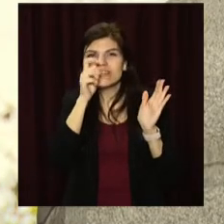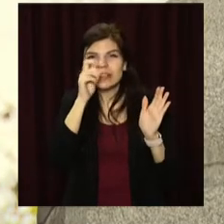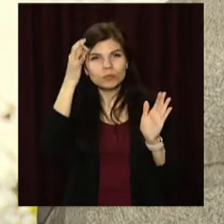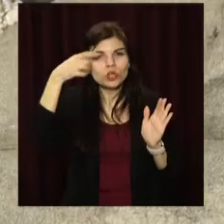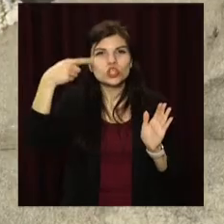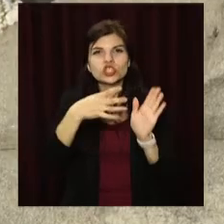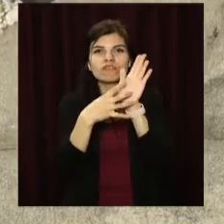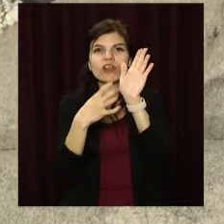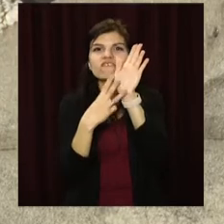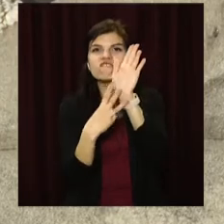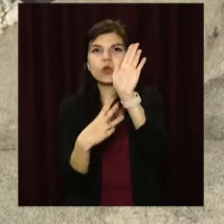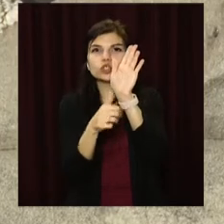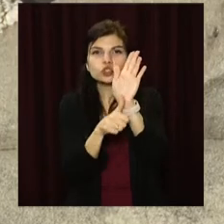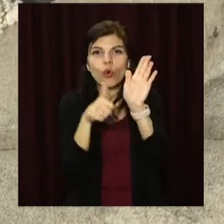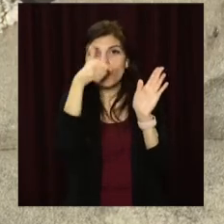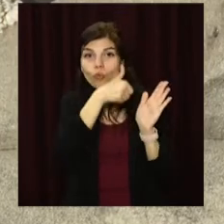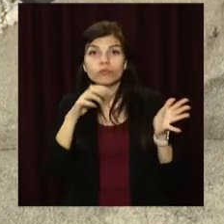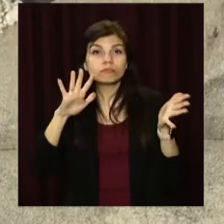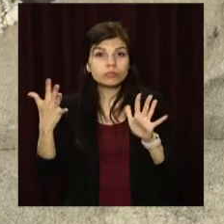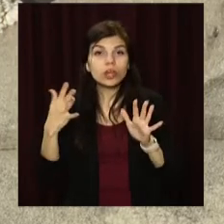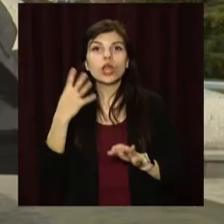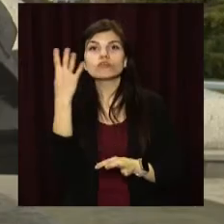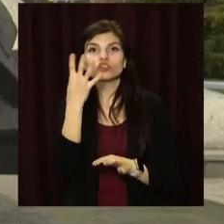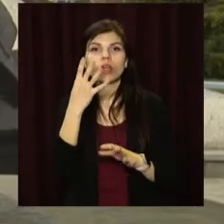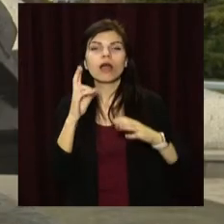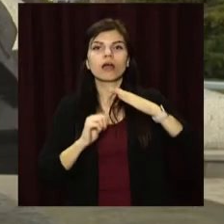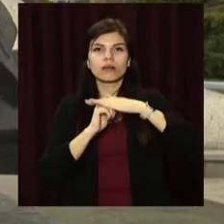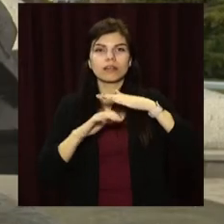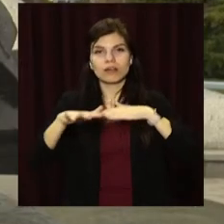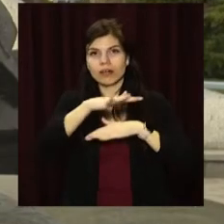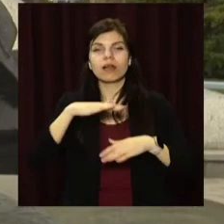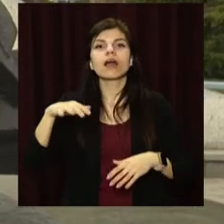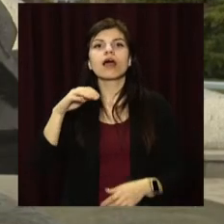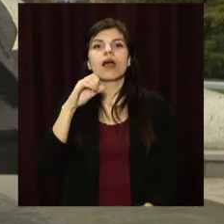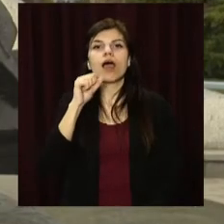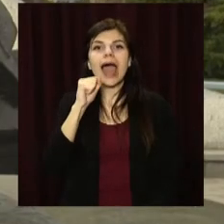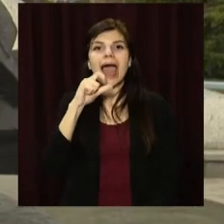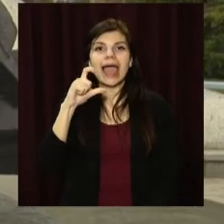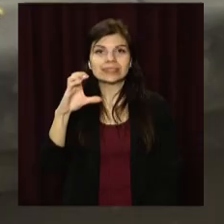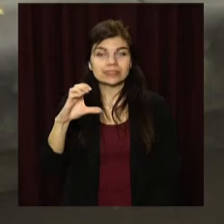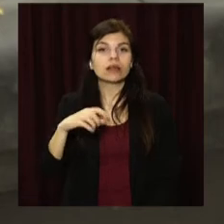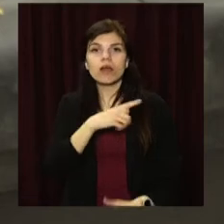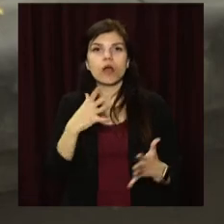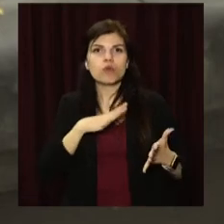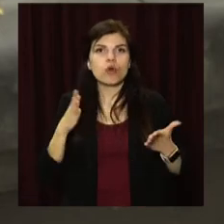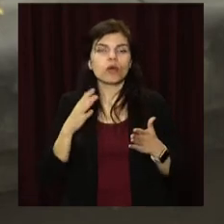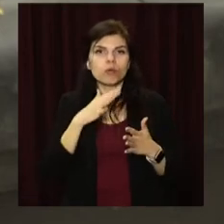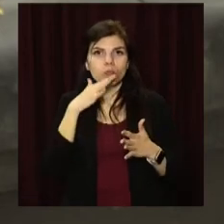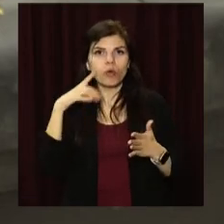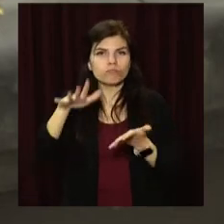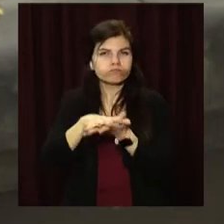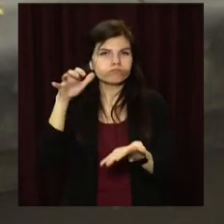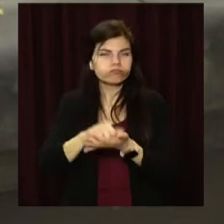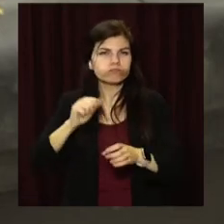1986 року. На четвертому енергоблосі Чорнобильської АЕ стався вибух, який повністю зруйнував реактор.